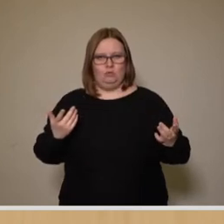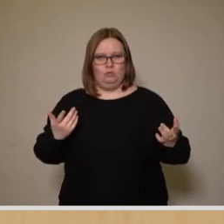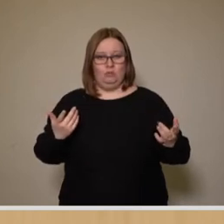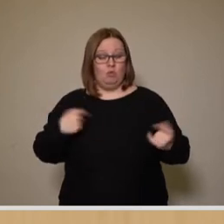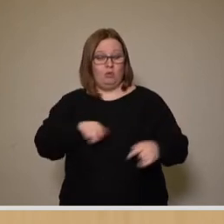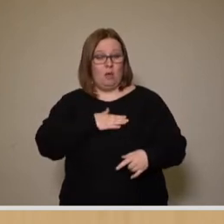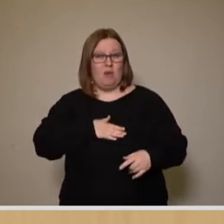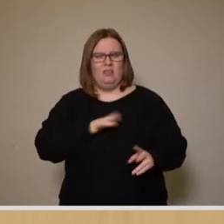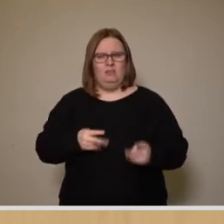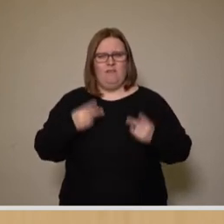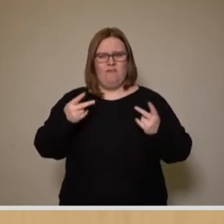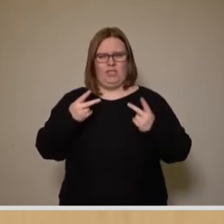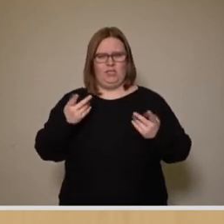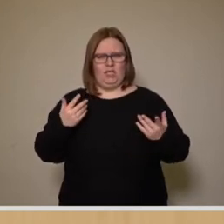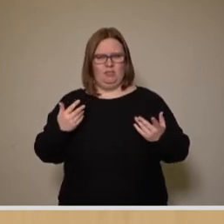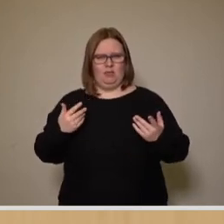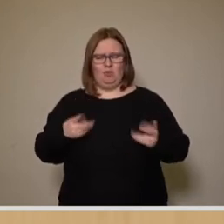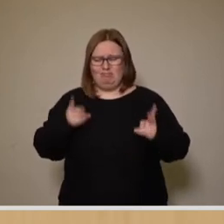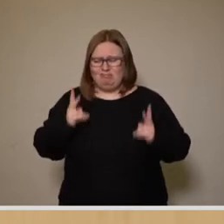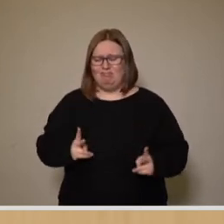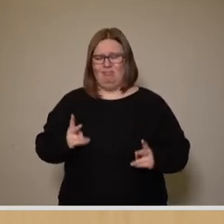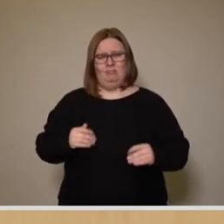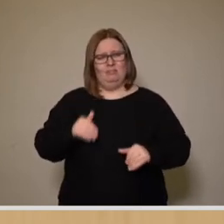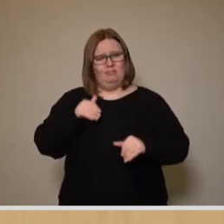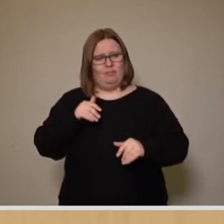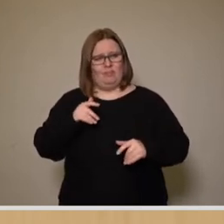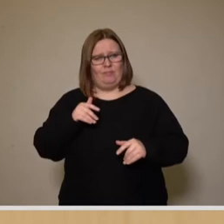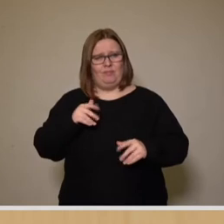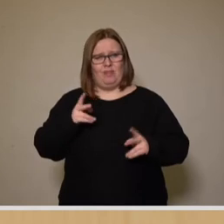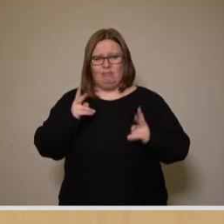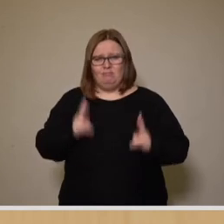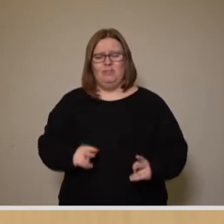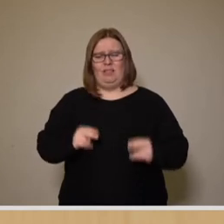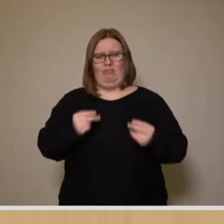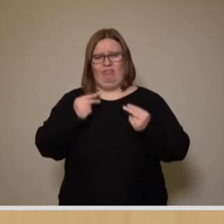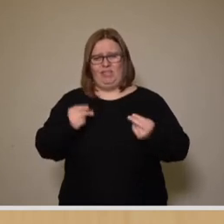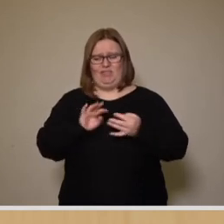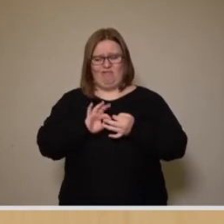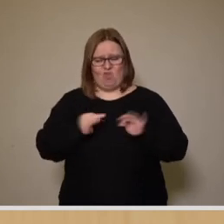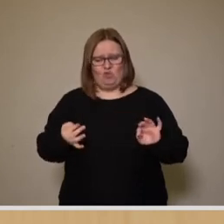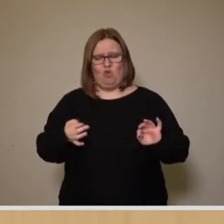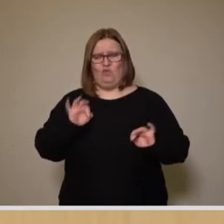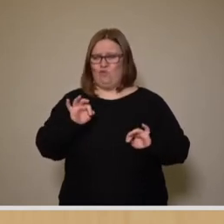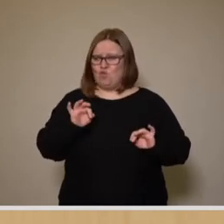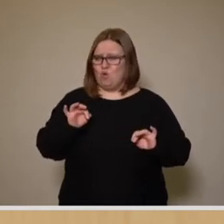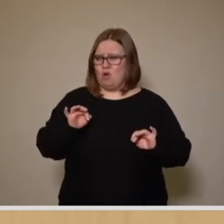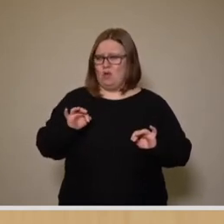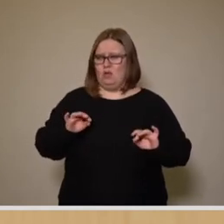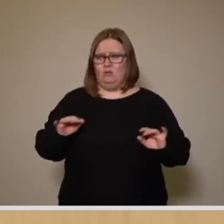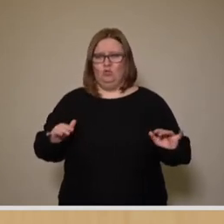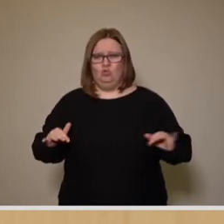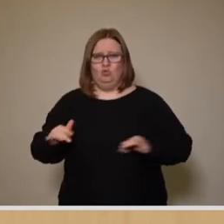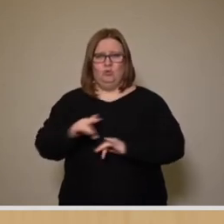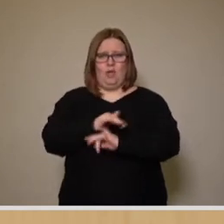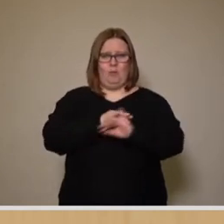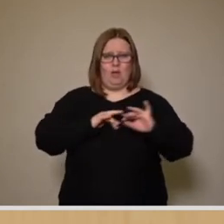Bad ist wichtig, es hat eine unheimlich wichtige Funktion für das Zusammenleben von Menschen.